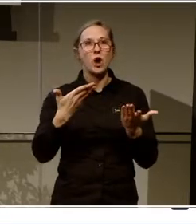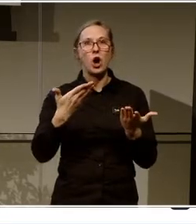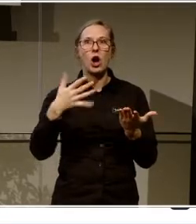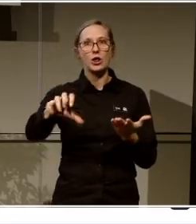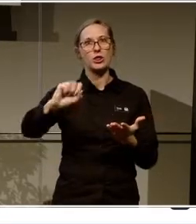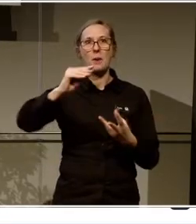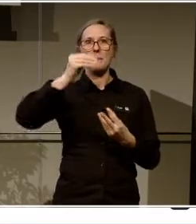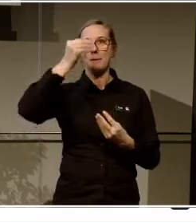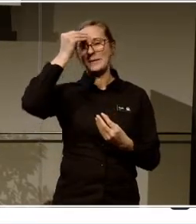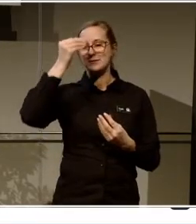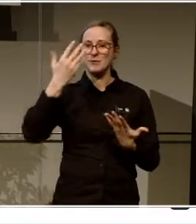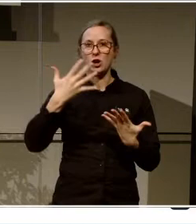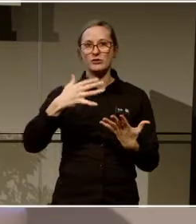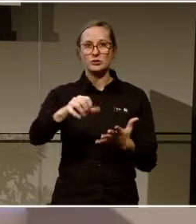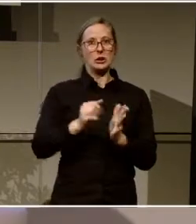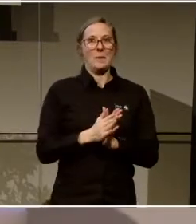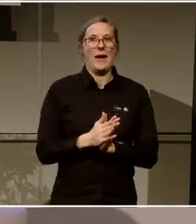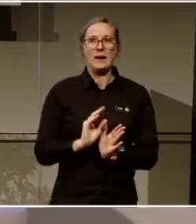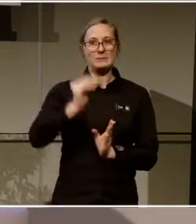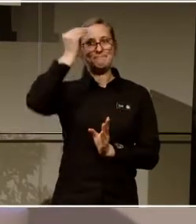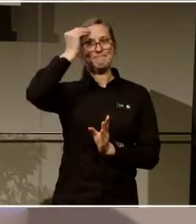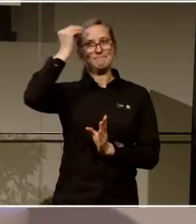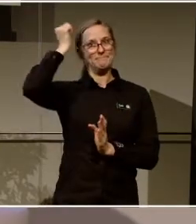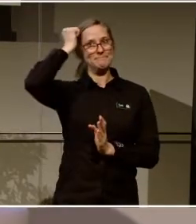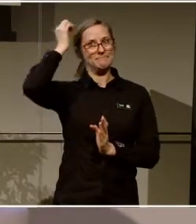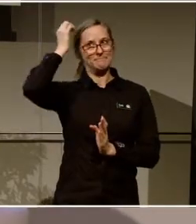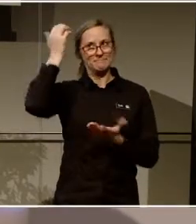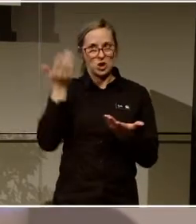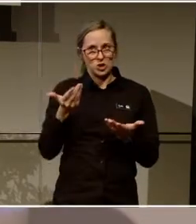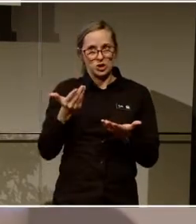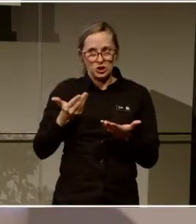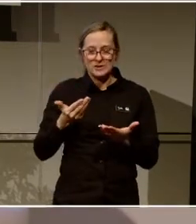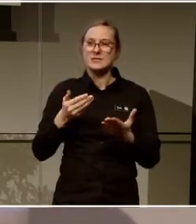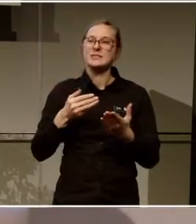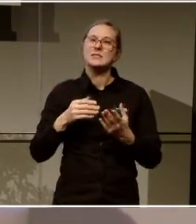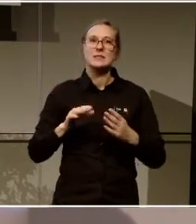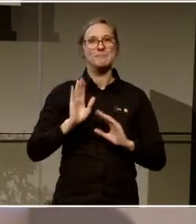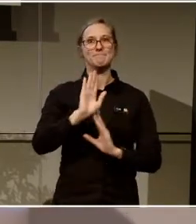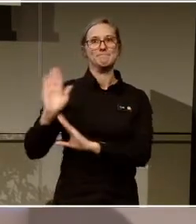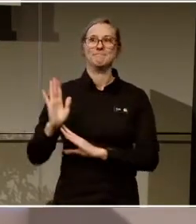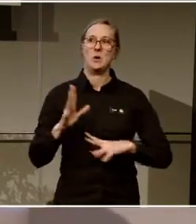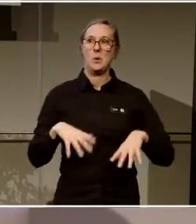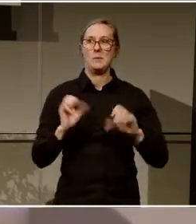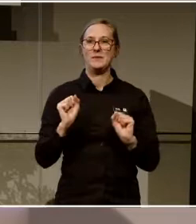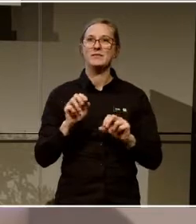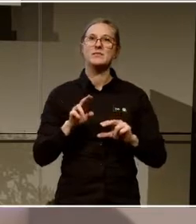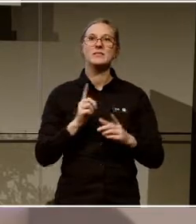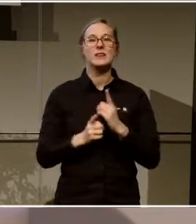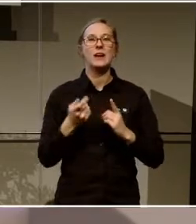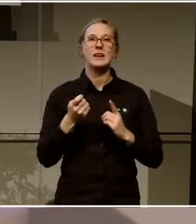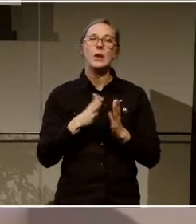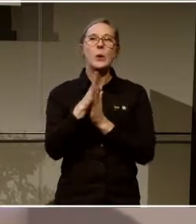till sig själv. Men jag tror att man också kan se det här som en utmaning om man kanske kan ge någon litet